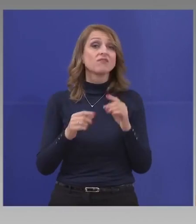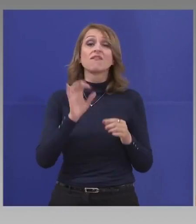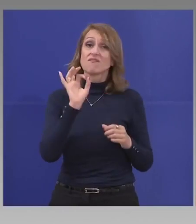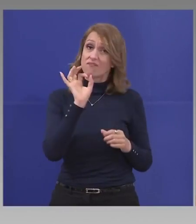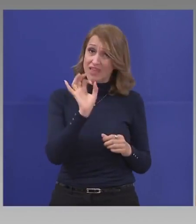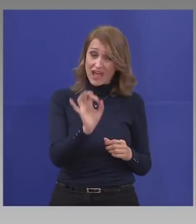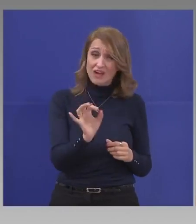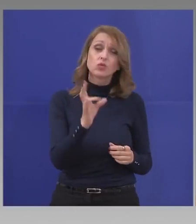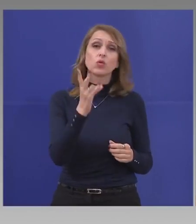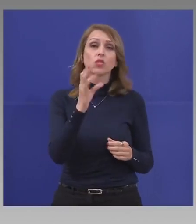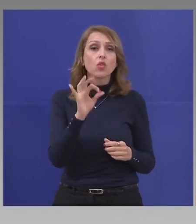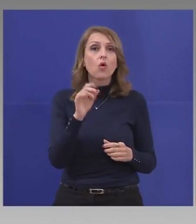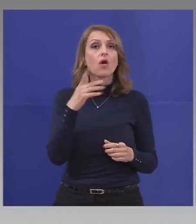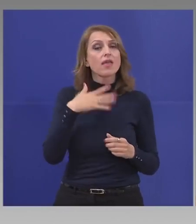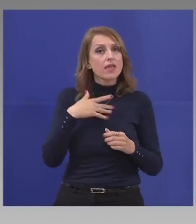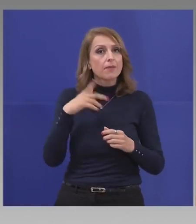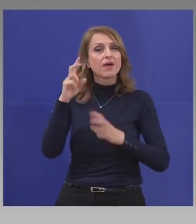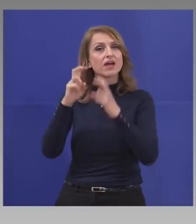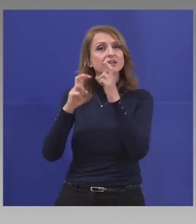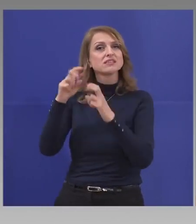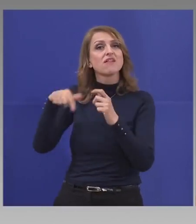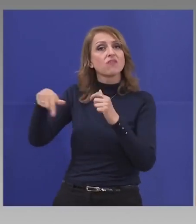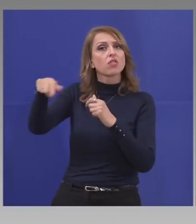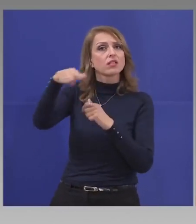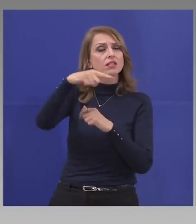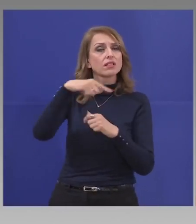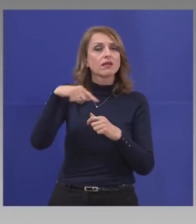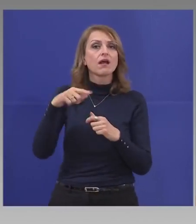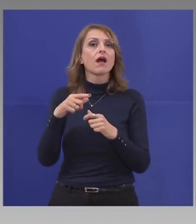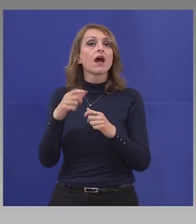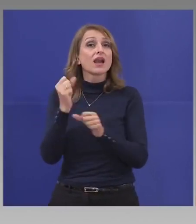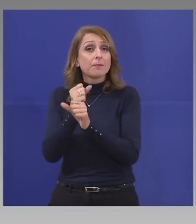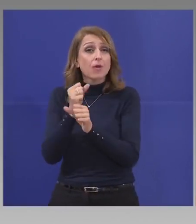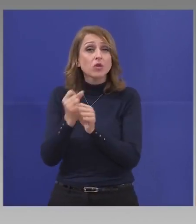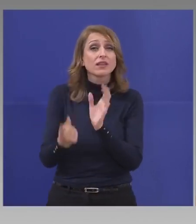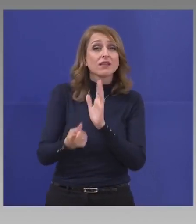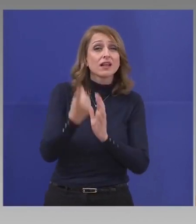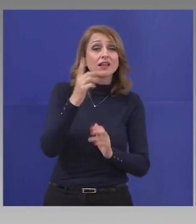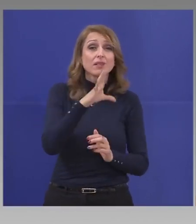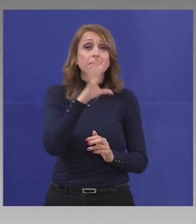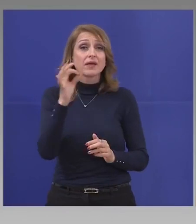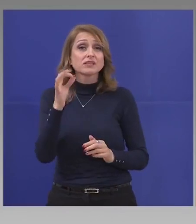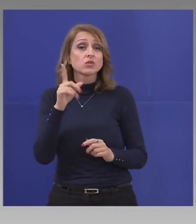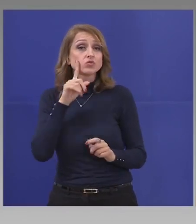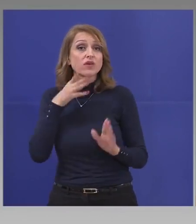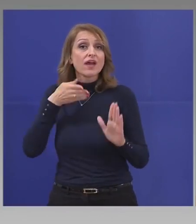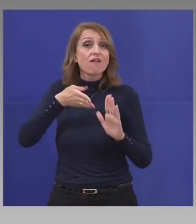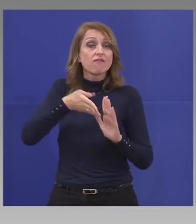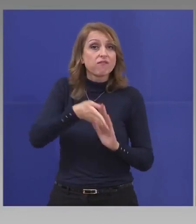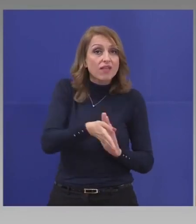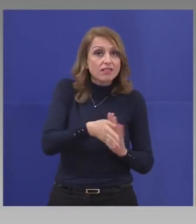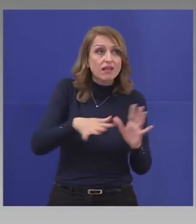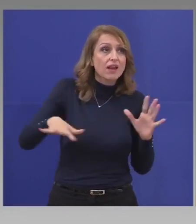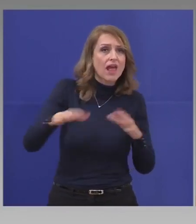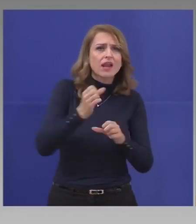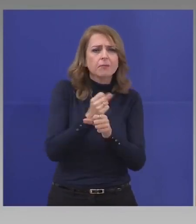души без ръкавици, без маски, без дезинфектанти. И това е риск, който ще излезе от